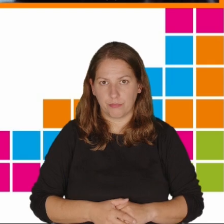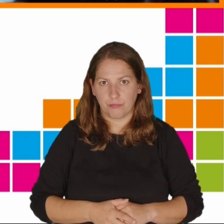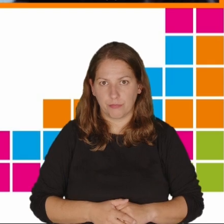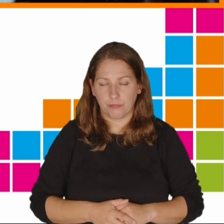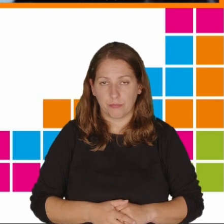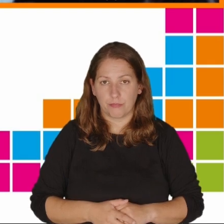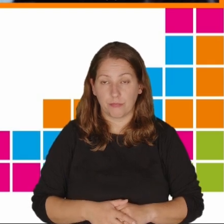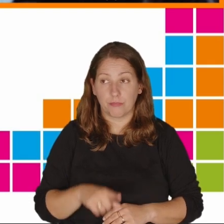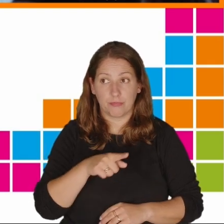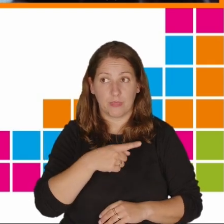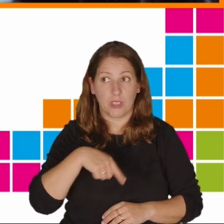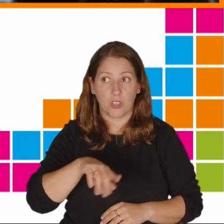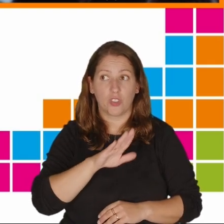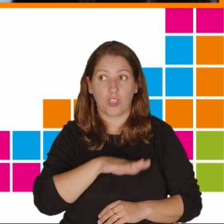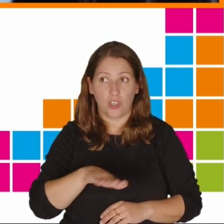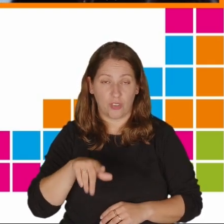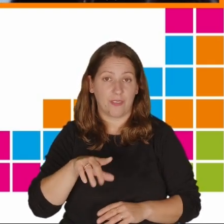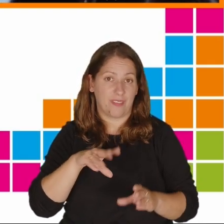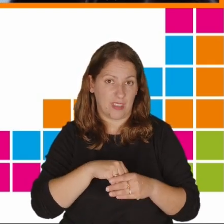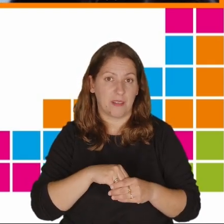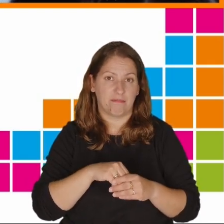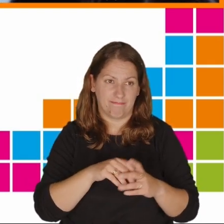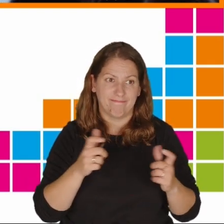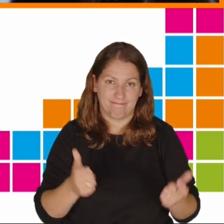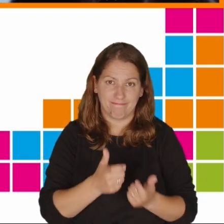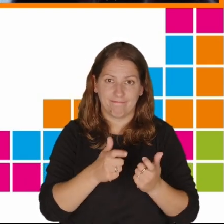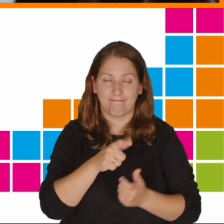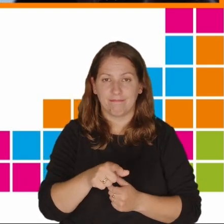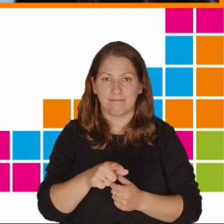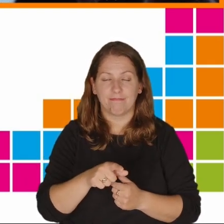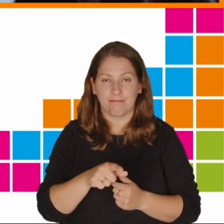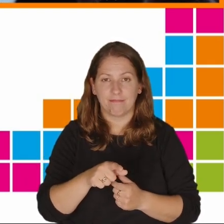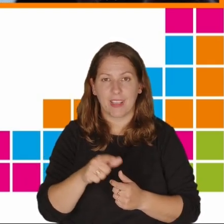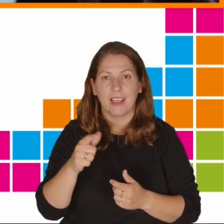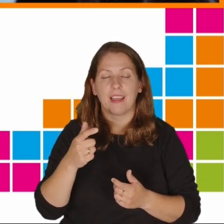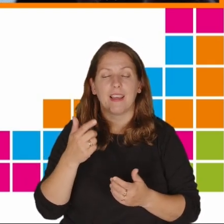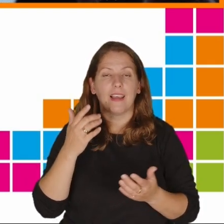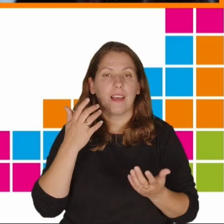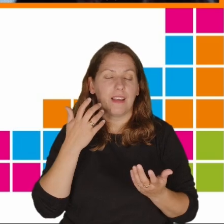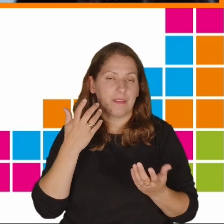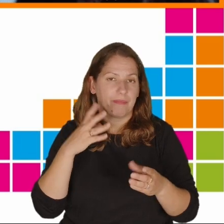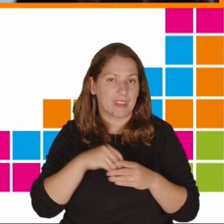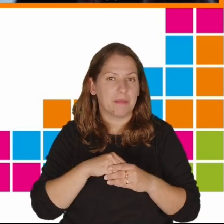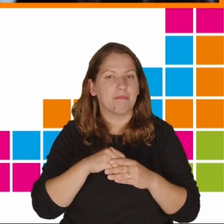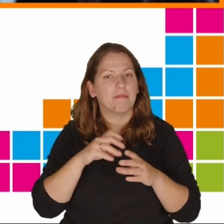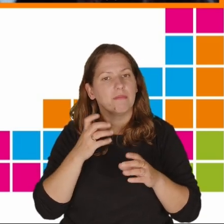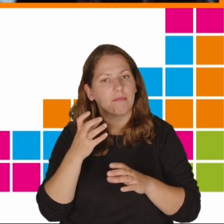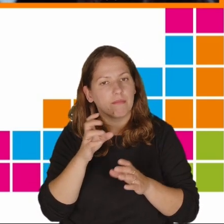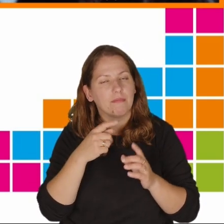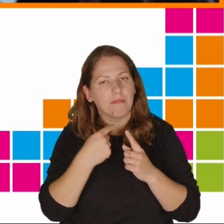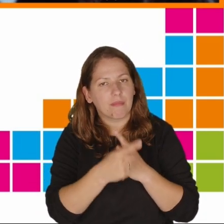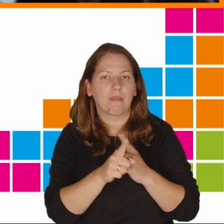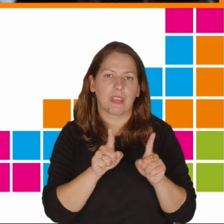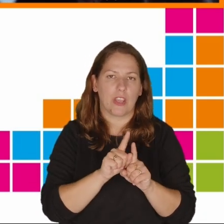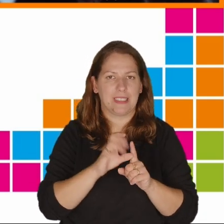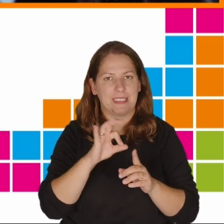To są rzeczy, na które dzieci są narażone. Komunikaty, wiadomości o treści seksualnej na przykład i